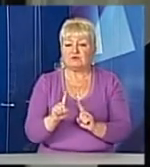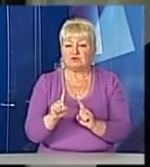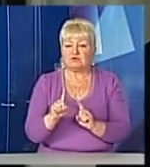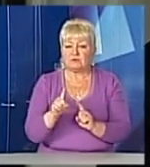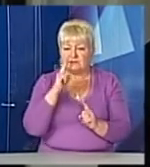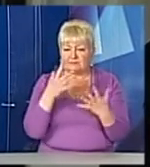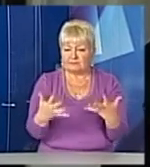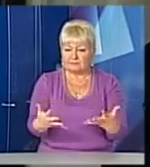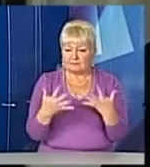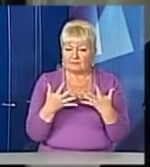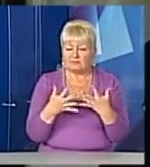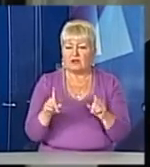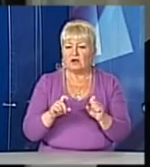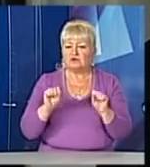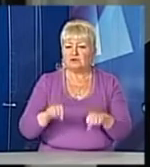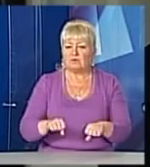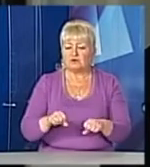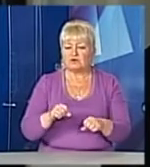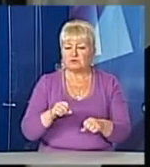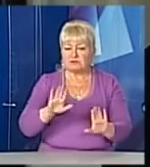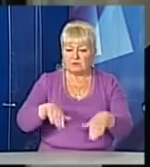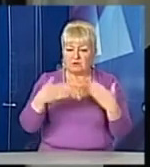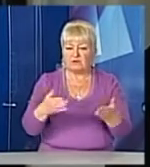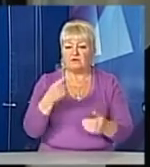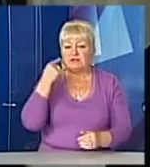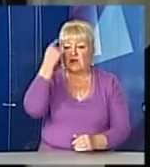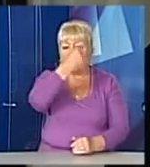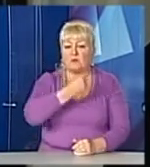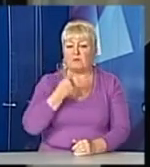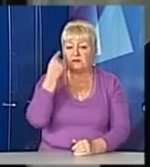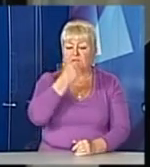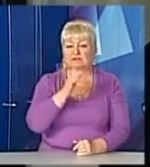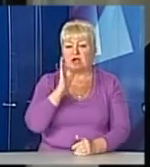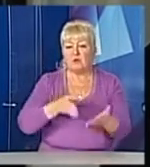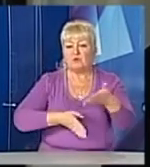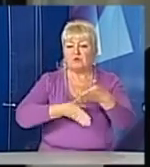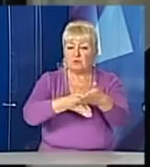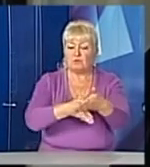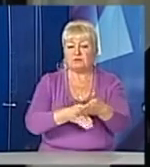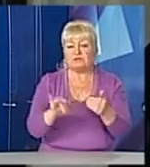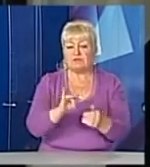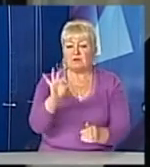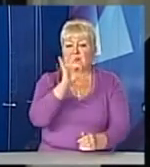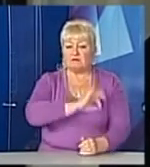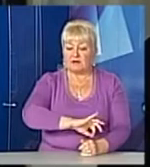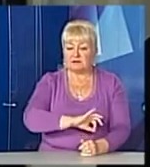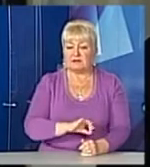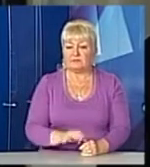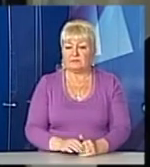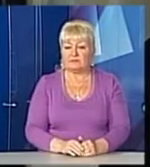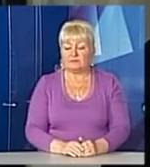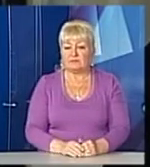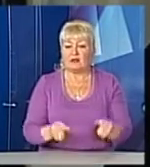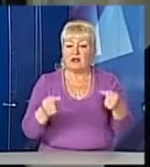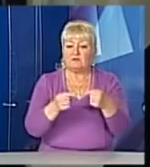запропонувати на обличчя. Це би було так само допоміжним і дуже фахово. Відповідно,